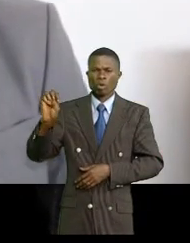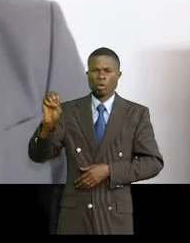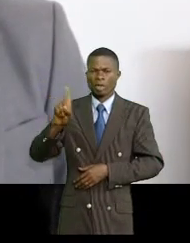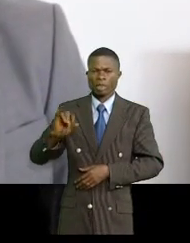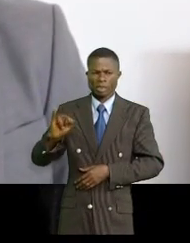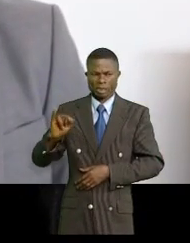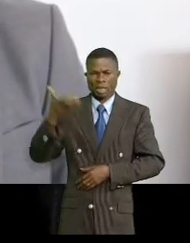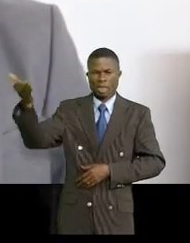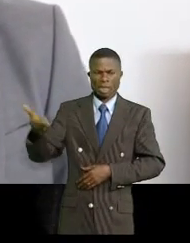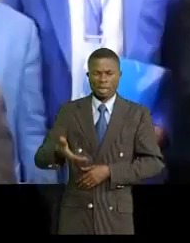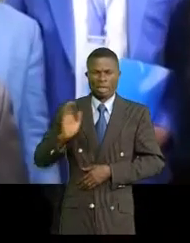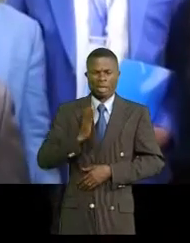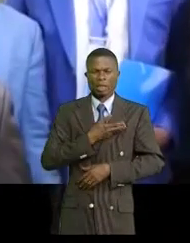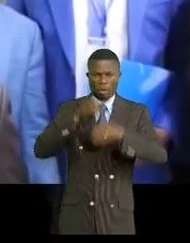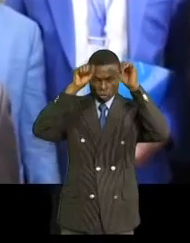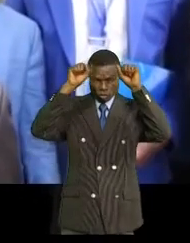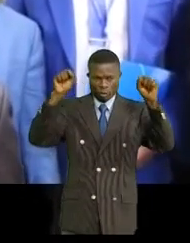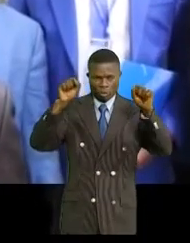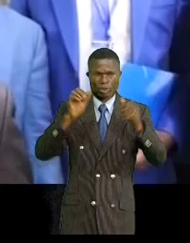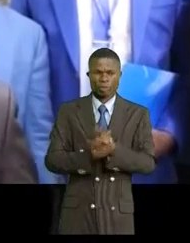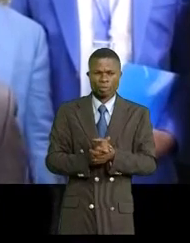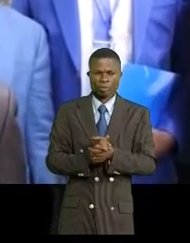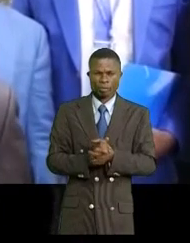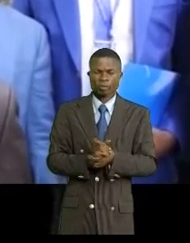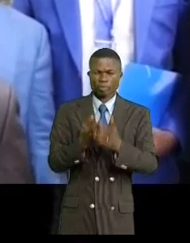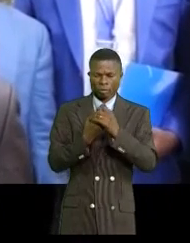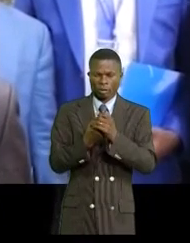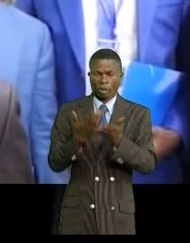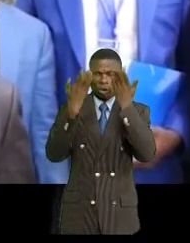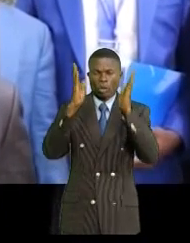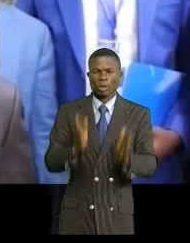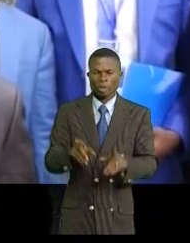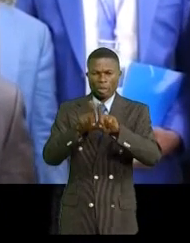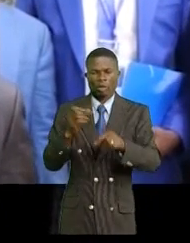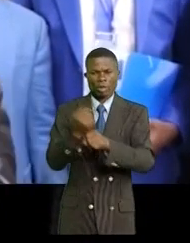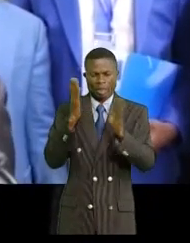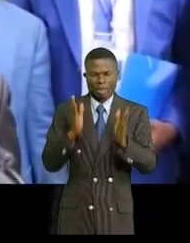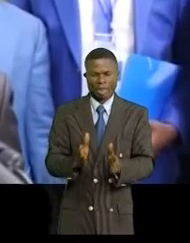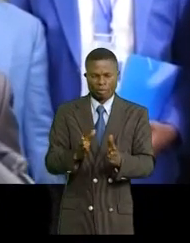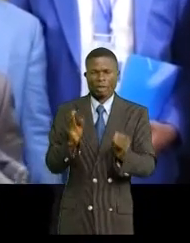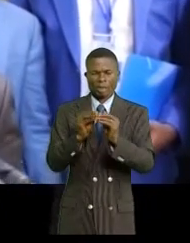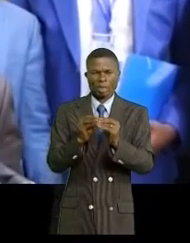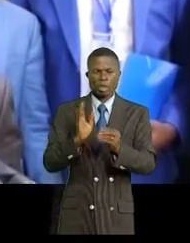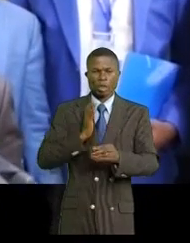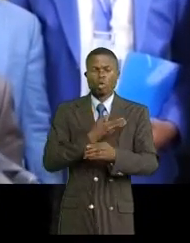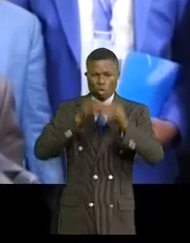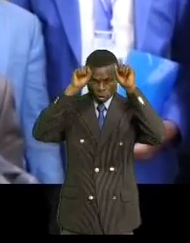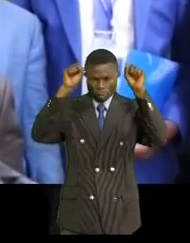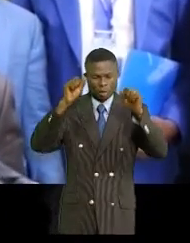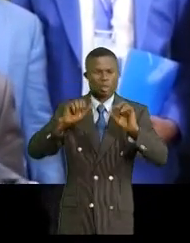'accueil du président de la République que nous devons mettre dans les coups et les étudiants et le personnel que nous avons. C'est notre chef de l'État.